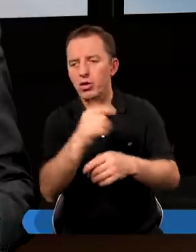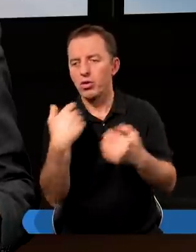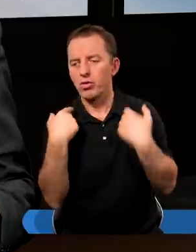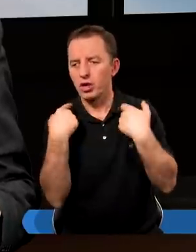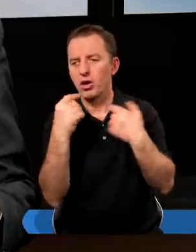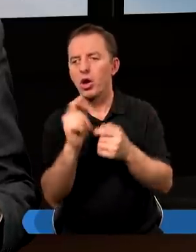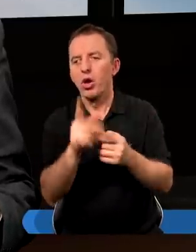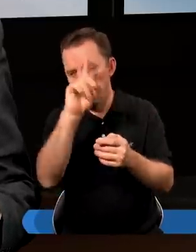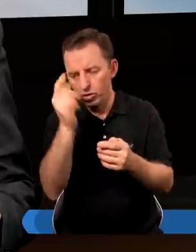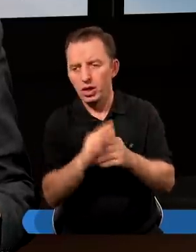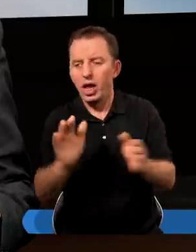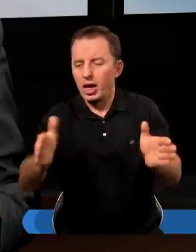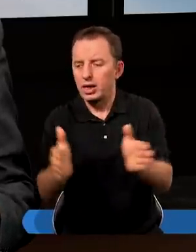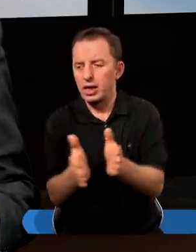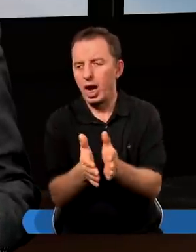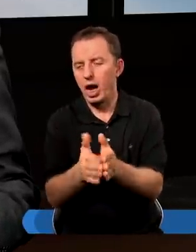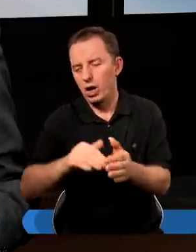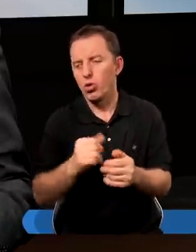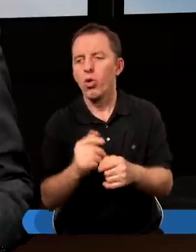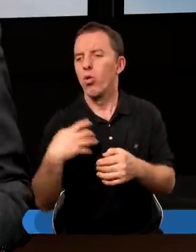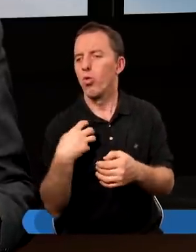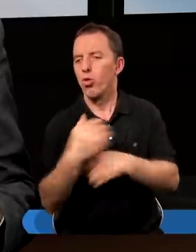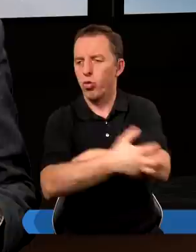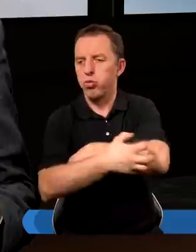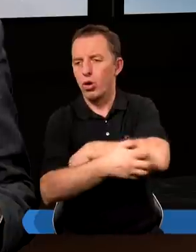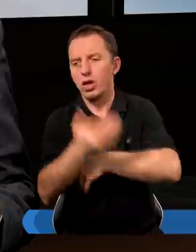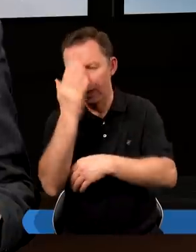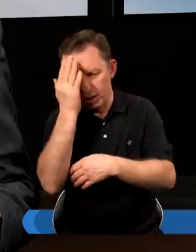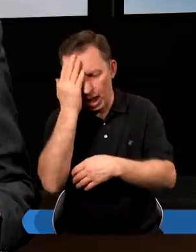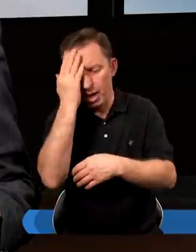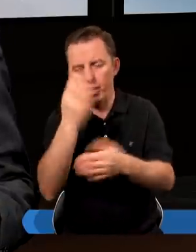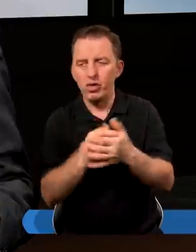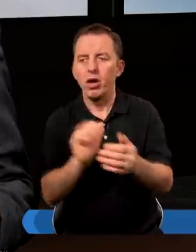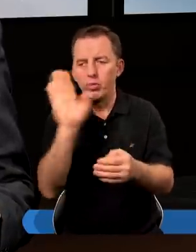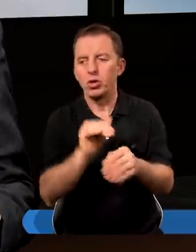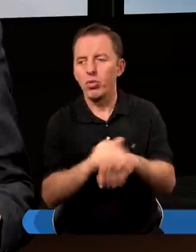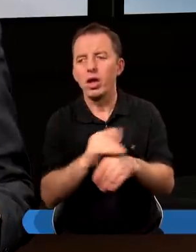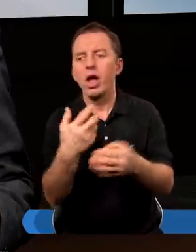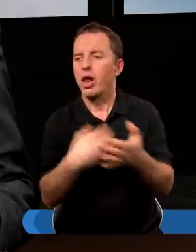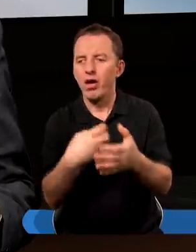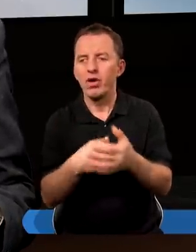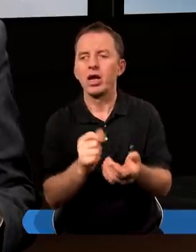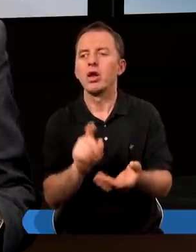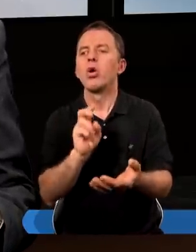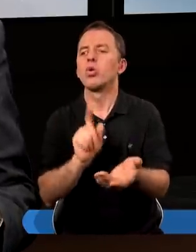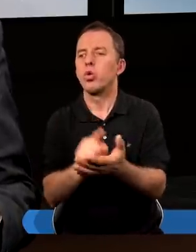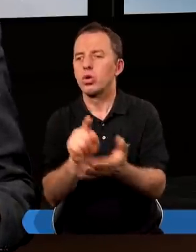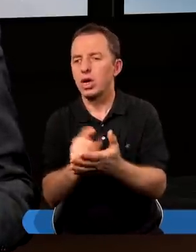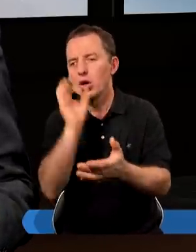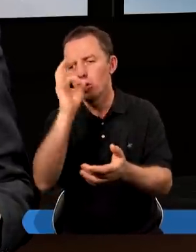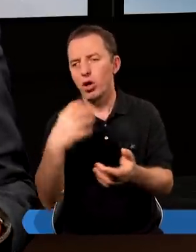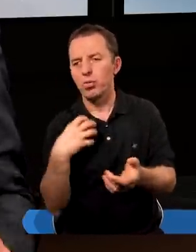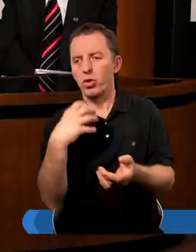to ludzie, którzy żyli niemalże na skraju ubóstwa, więc znali Ewangelię Bożej łaski, a nie Ewangelię sukcesu czy